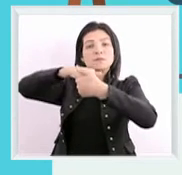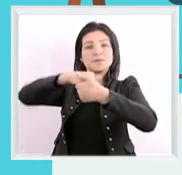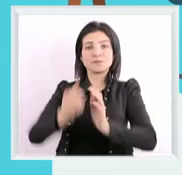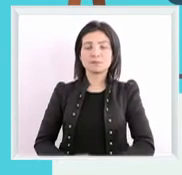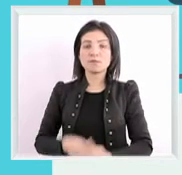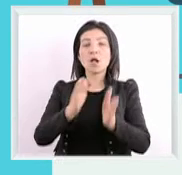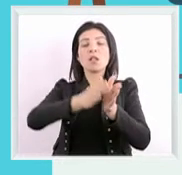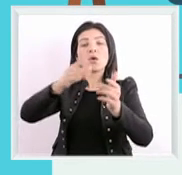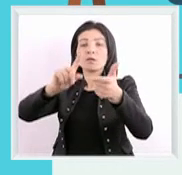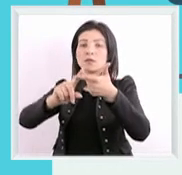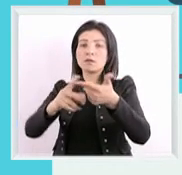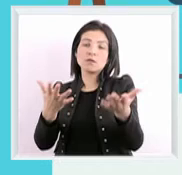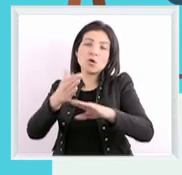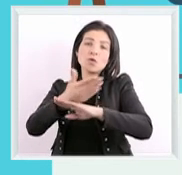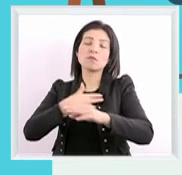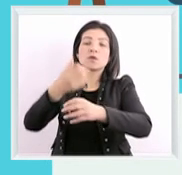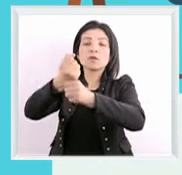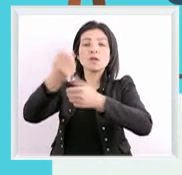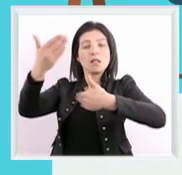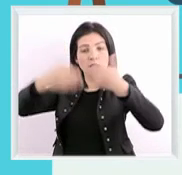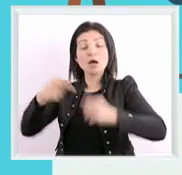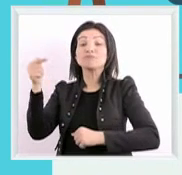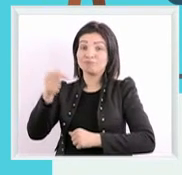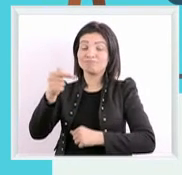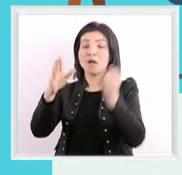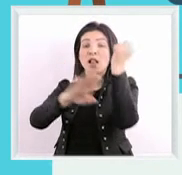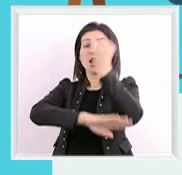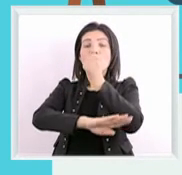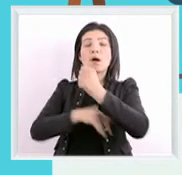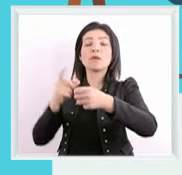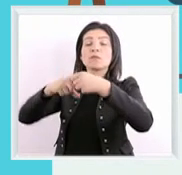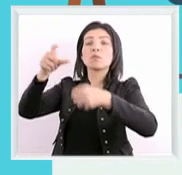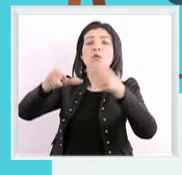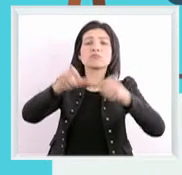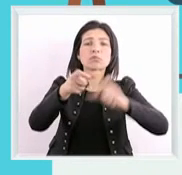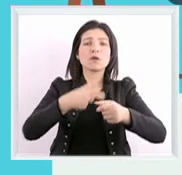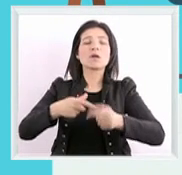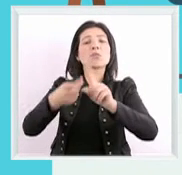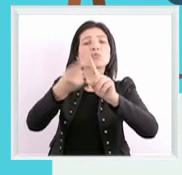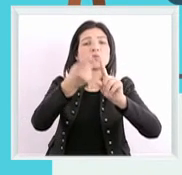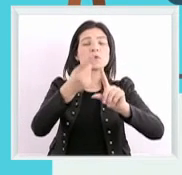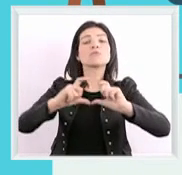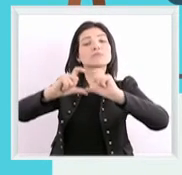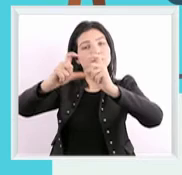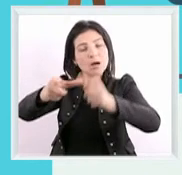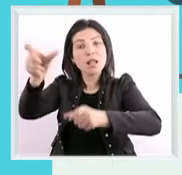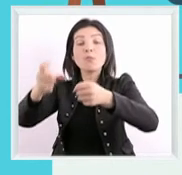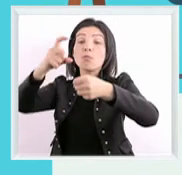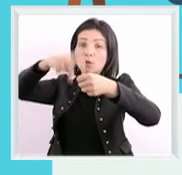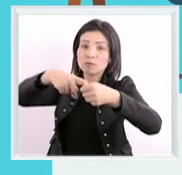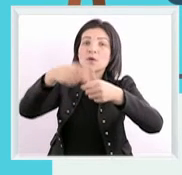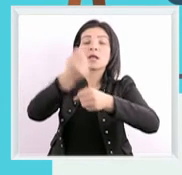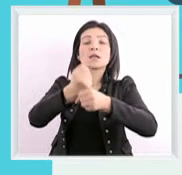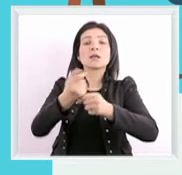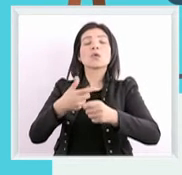وفي مرحلة ثانية مشروع التشغيل والإعاقة يقوم بتشريك شبكة كاملة من المختصين بش يوصلوا للمترشح